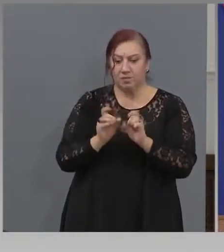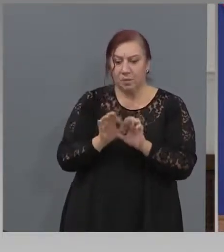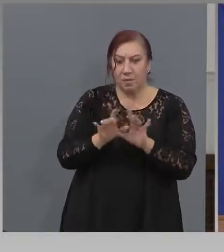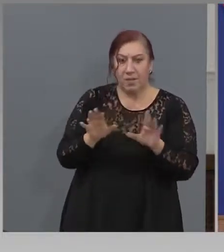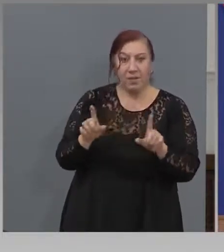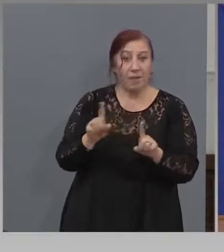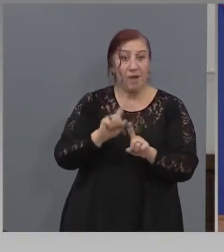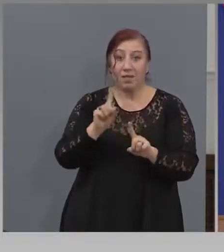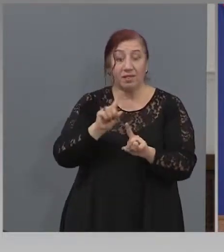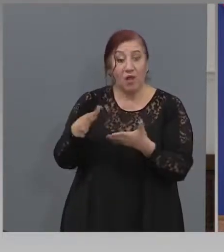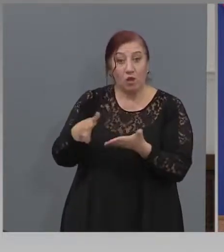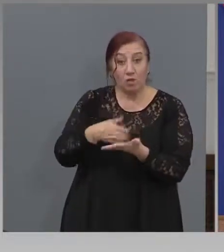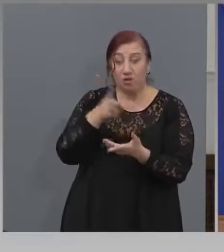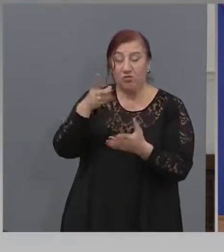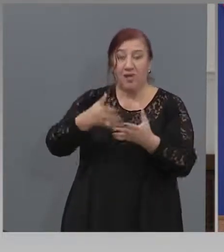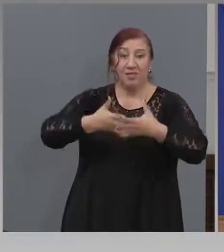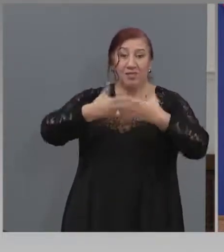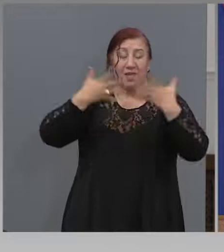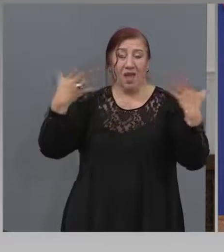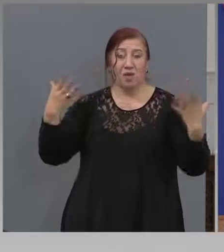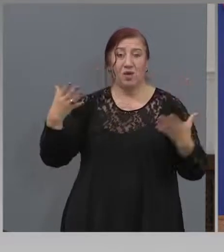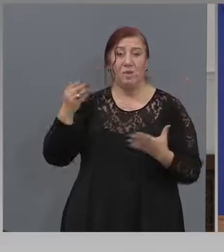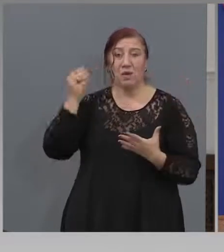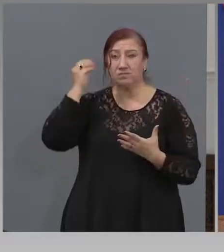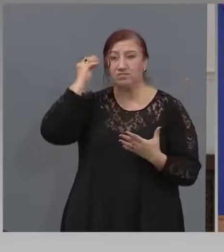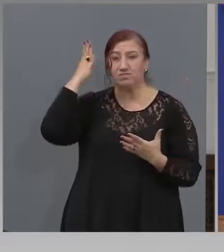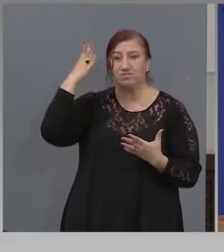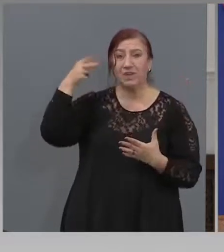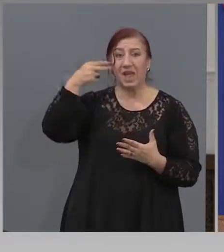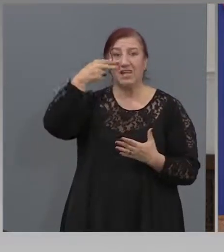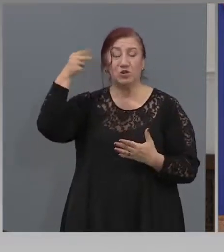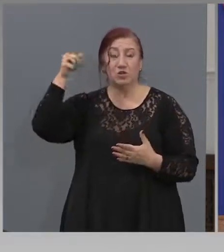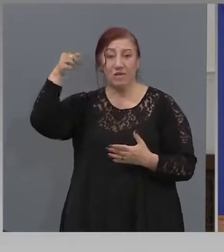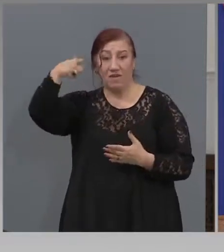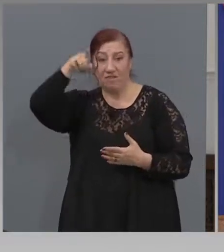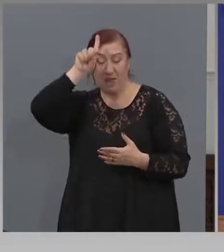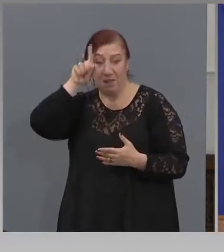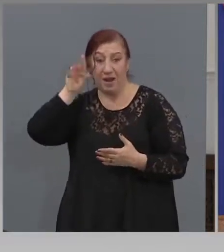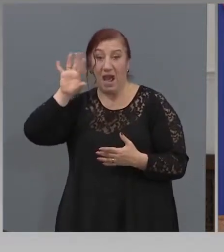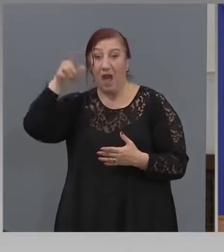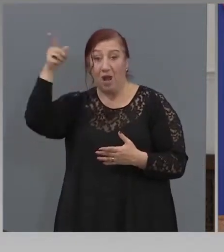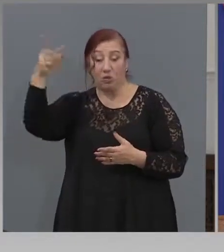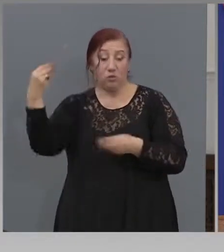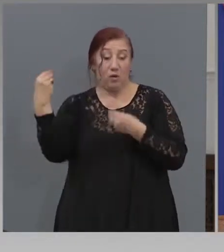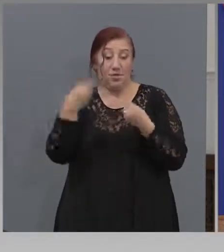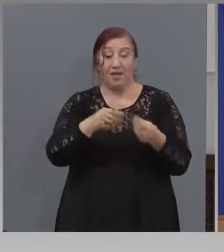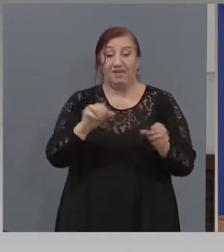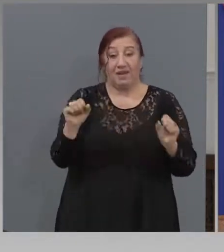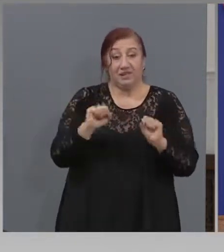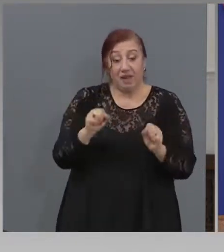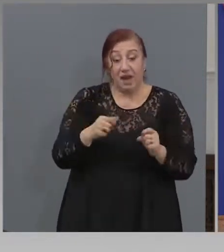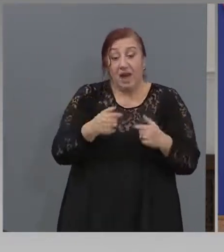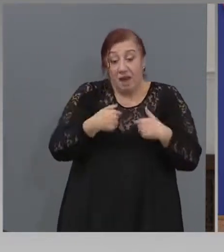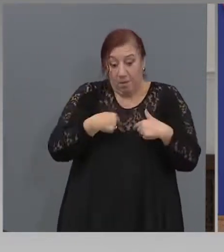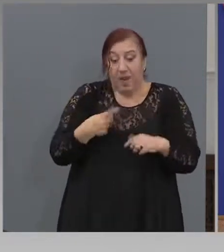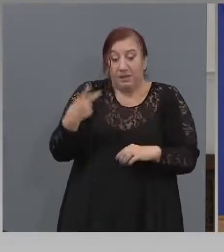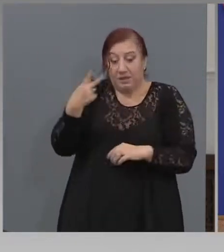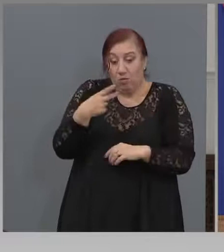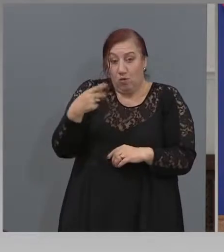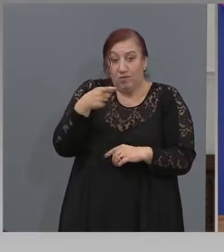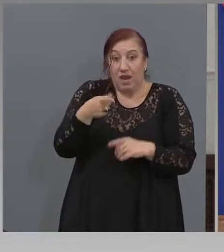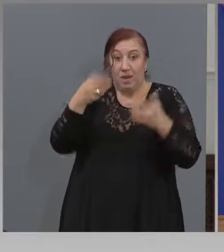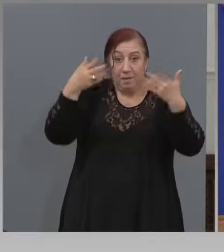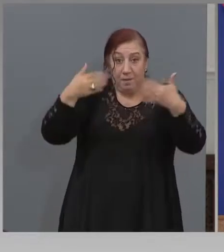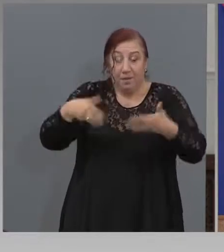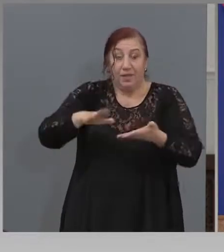в Германия и насаждат страх, аз просто преповтарям това, което имаме като данни. И вие съобщавате всеки ден.